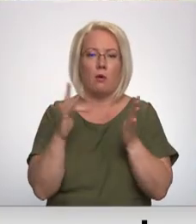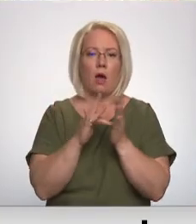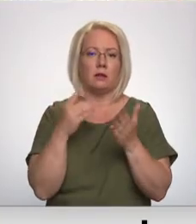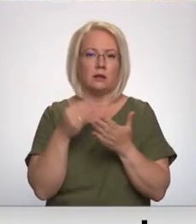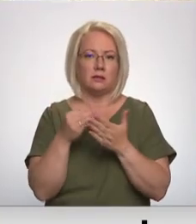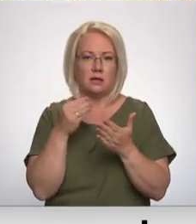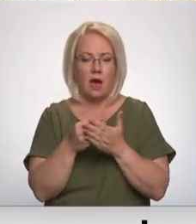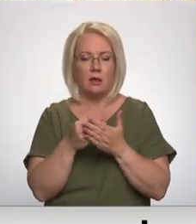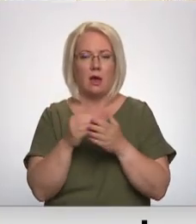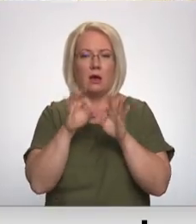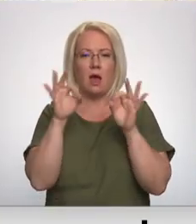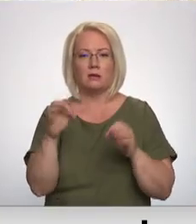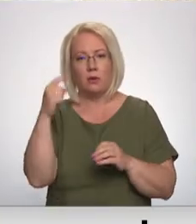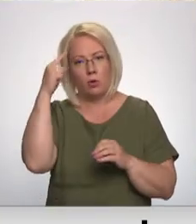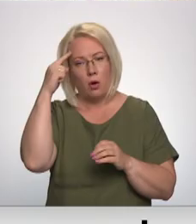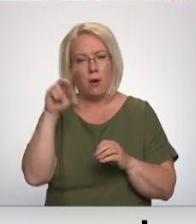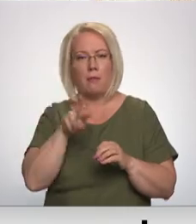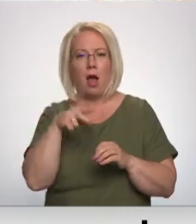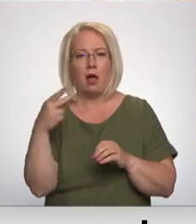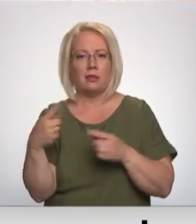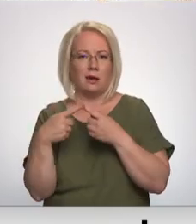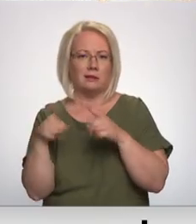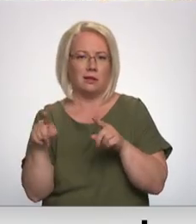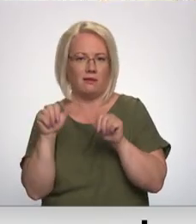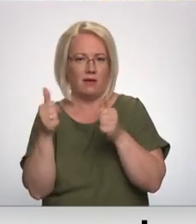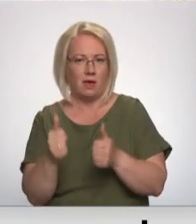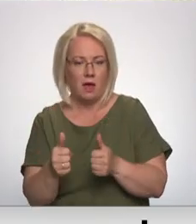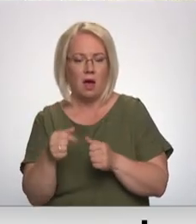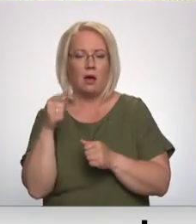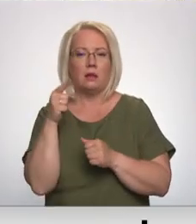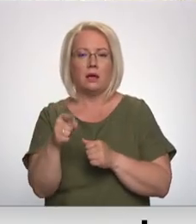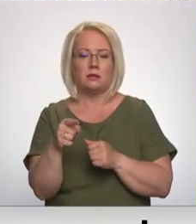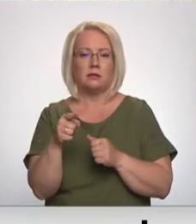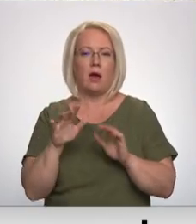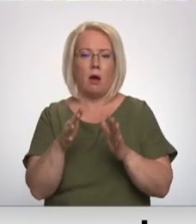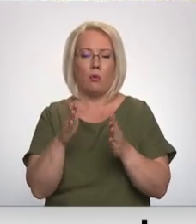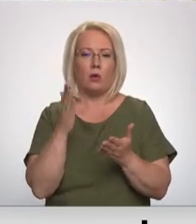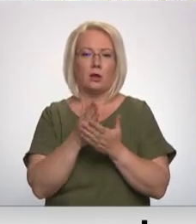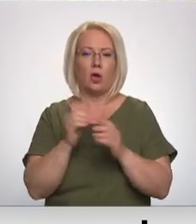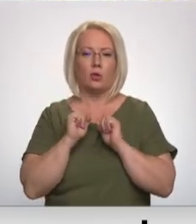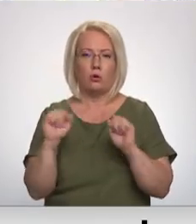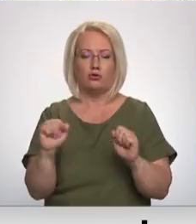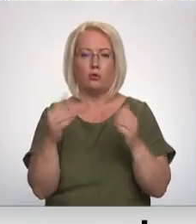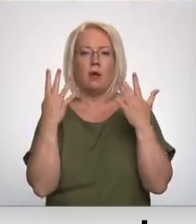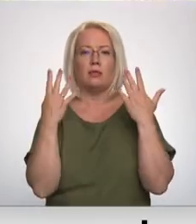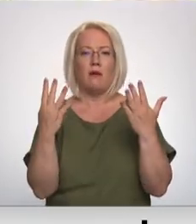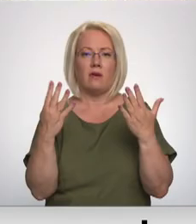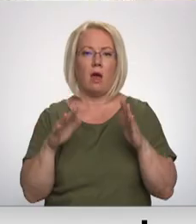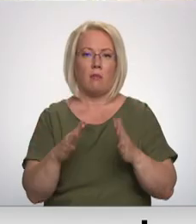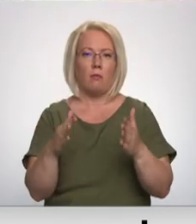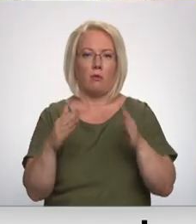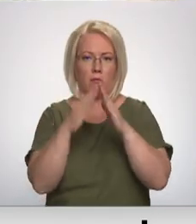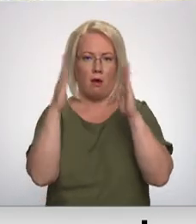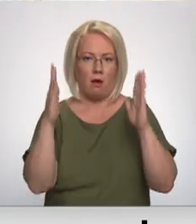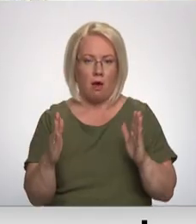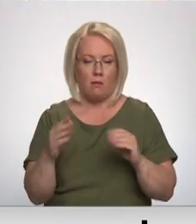cenu likusi domāt par alternatīvām iespējām. Siltums šīm vietām tiek nodrošināts no deviņām katlu mājām. Šobrīd uzņēmums